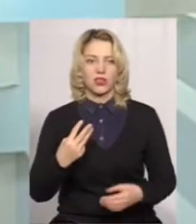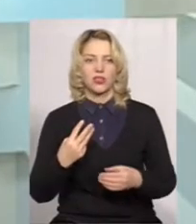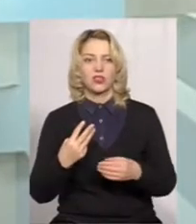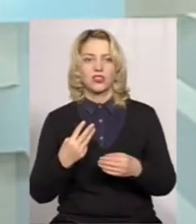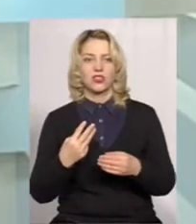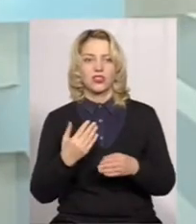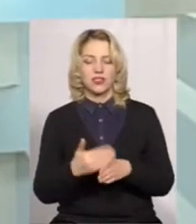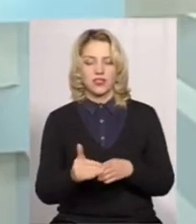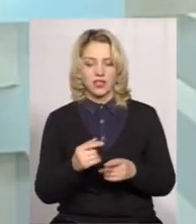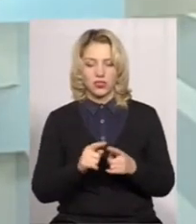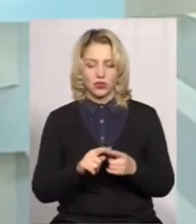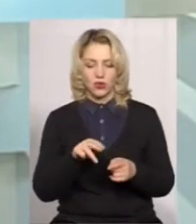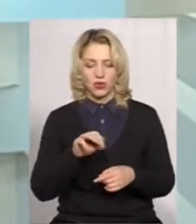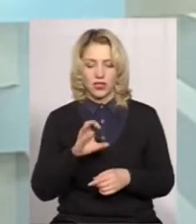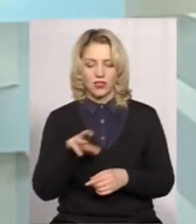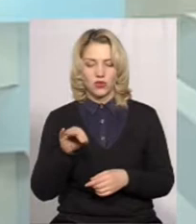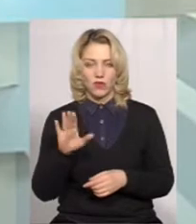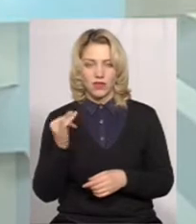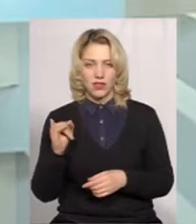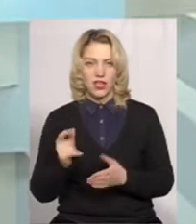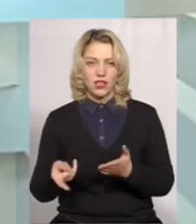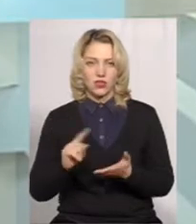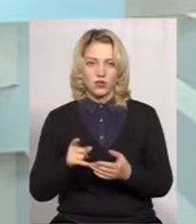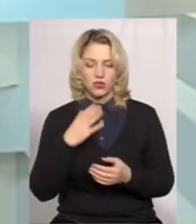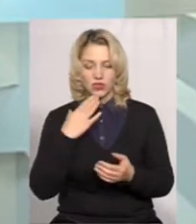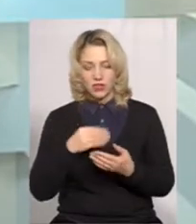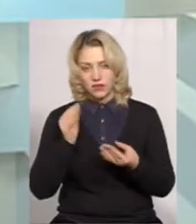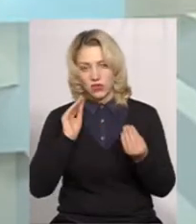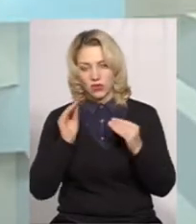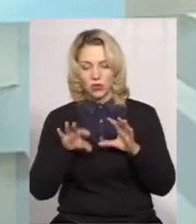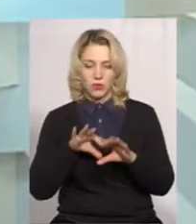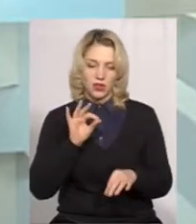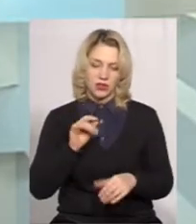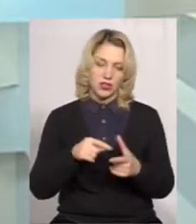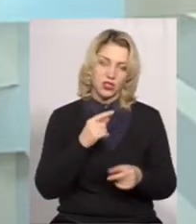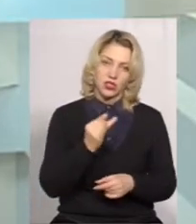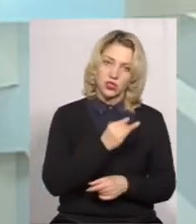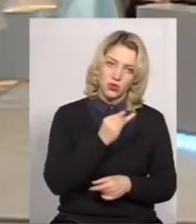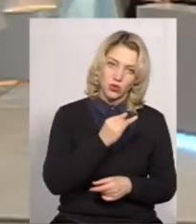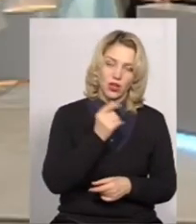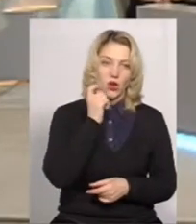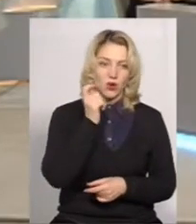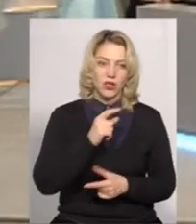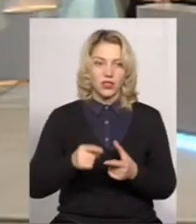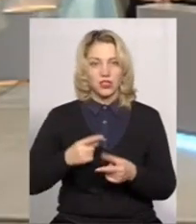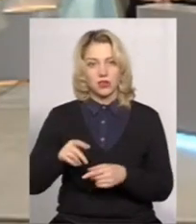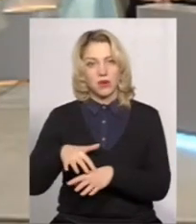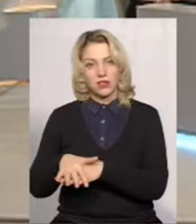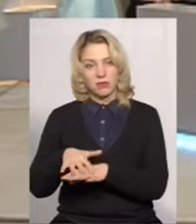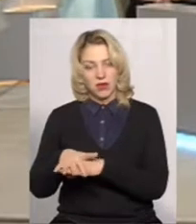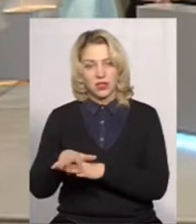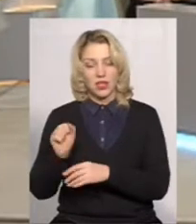зошита і на свій розсуд обирають історію України або математика. І вони